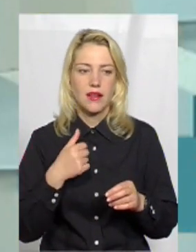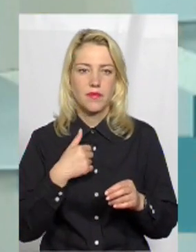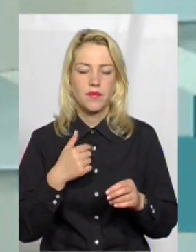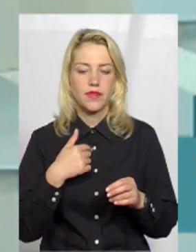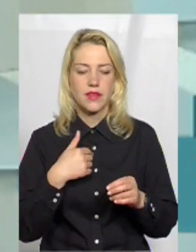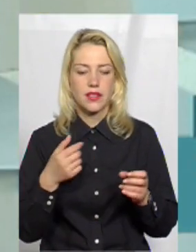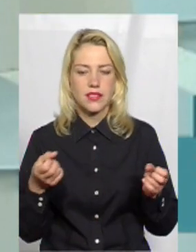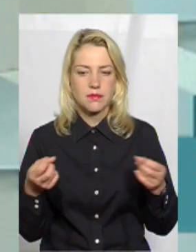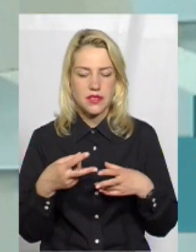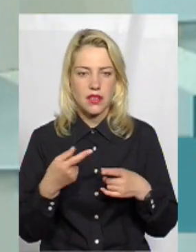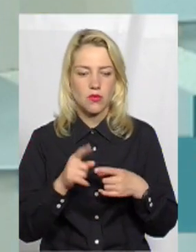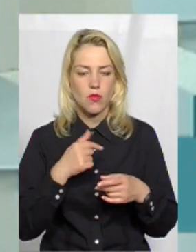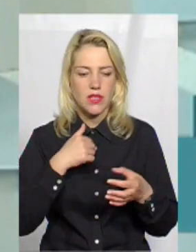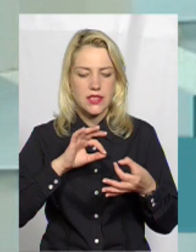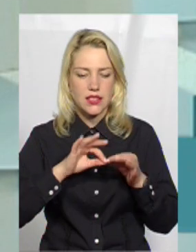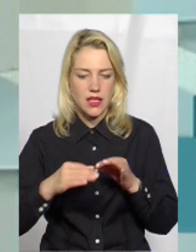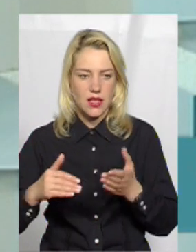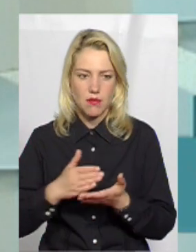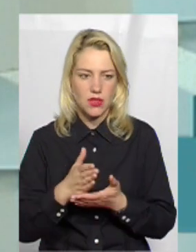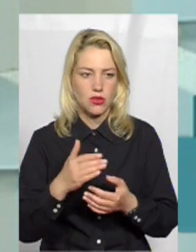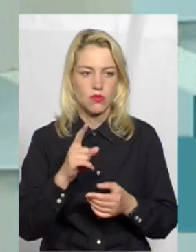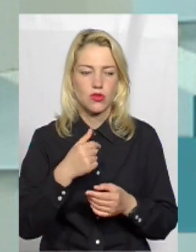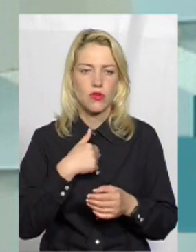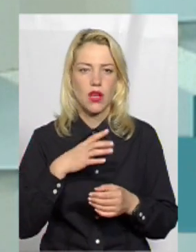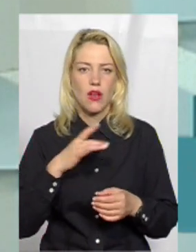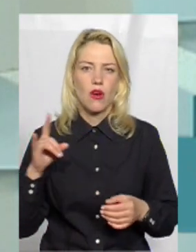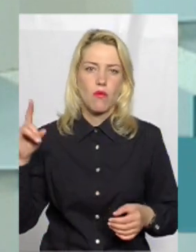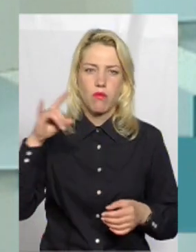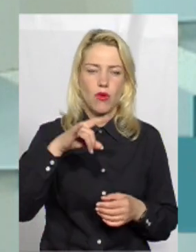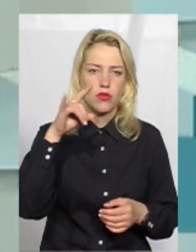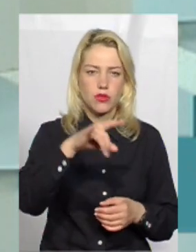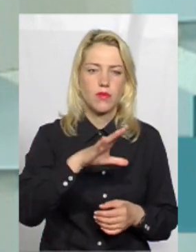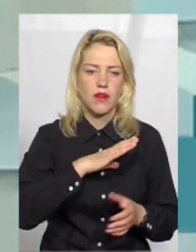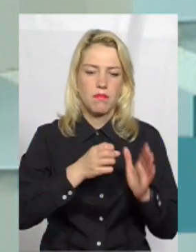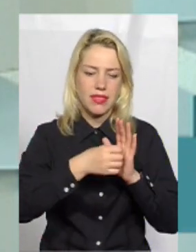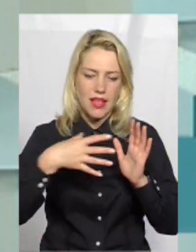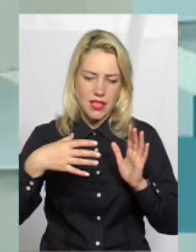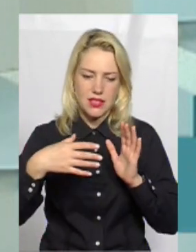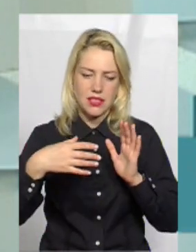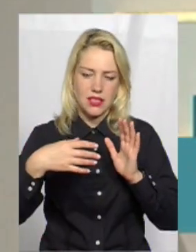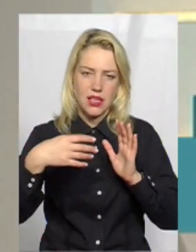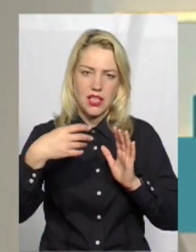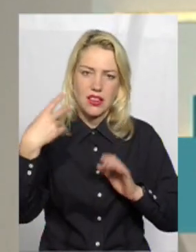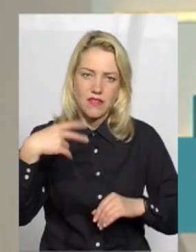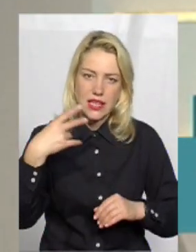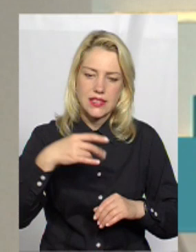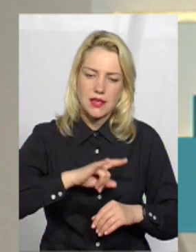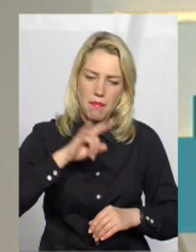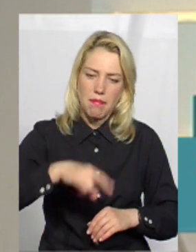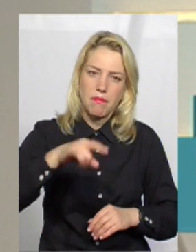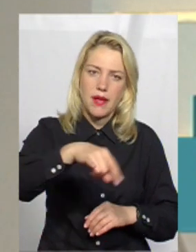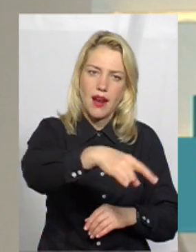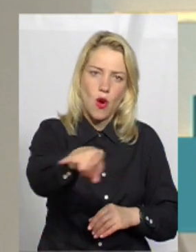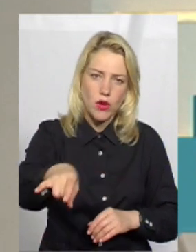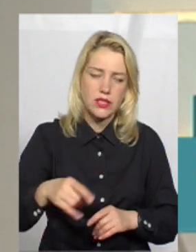маршрути. У мене в подорожі бувають 15 перельотів, там, 13 перельотів. І я собі комбіную, я дивлюся, які авіакомпанії в